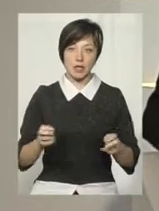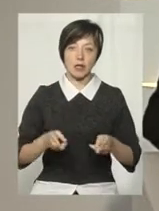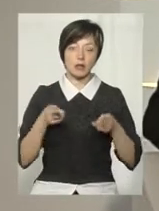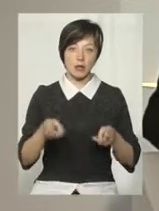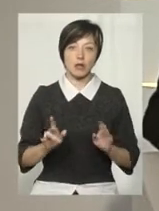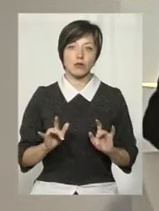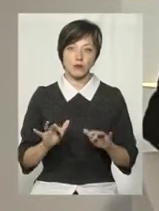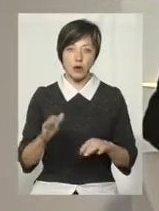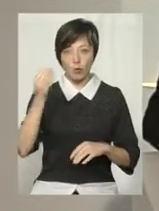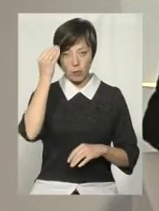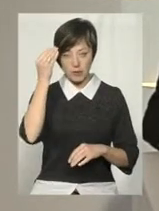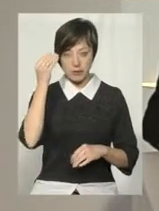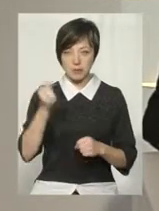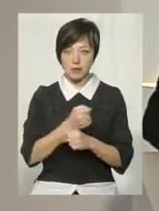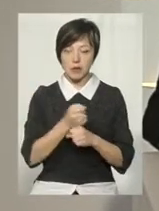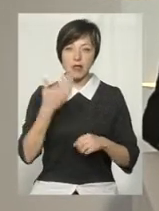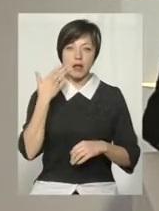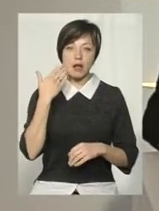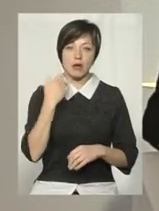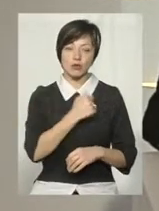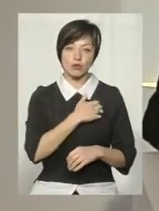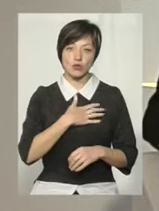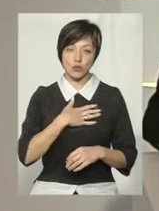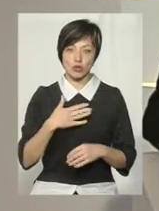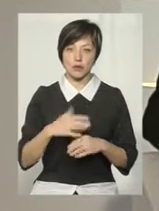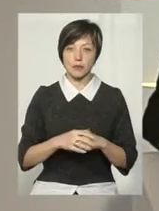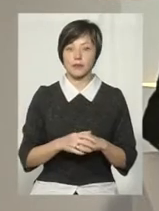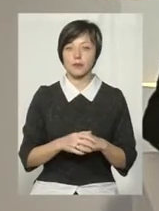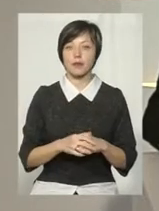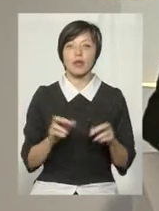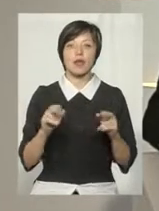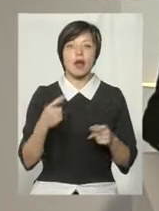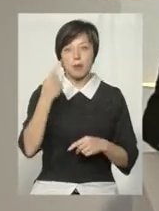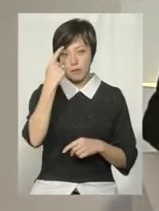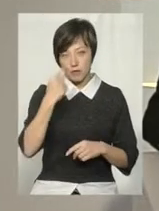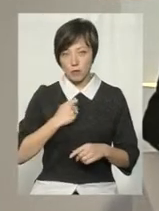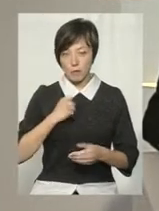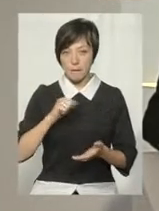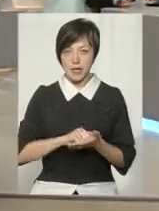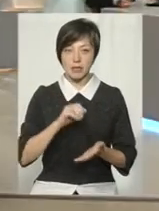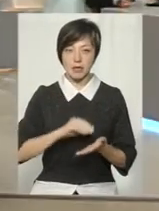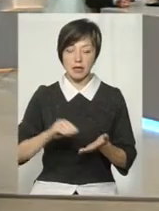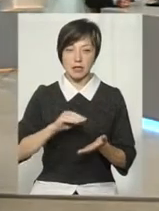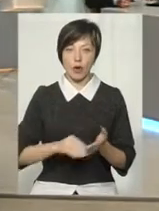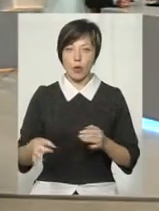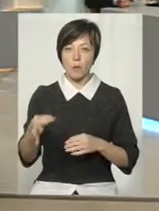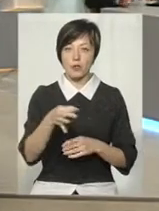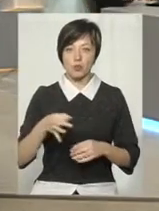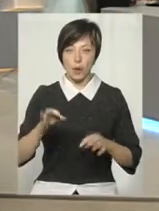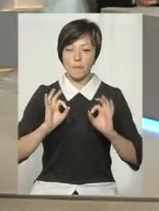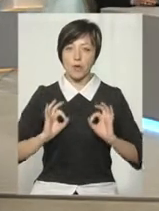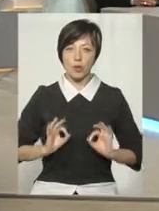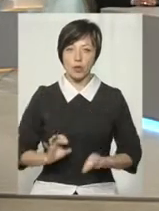провадження, умисне нанесення легких тілесних ушкоджень. Як повідомила нам прес-секретар обласної